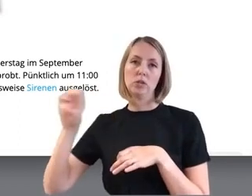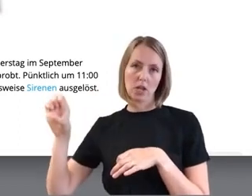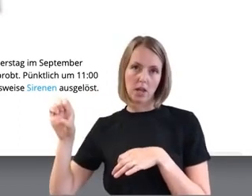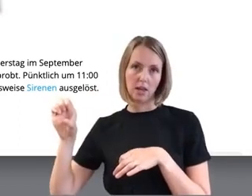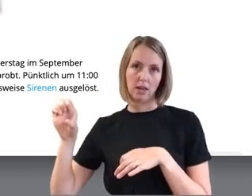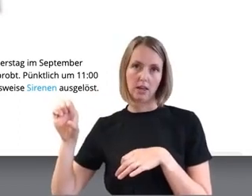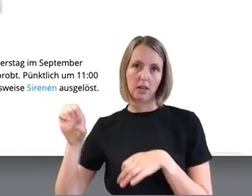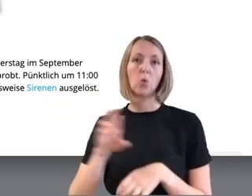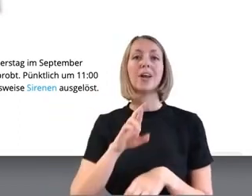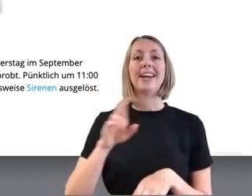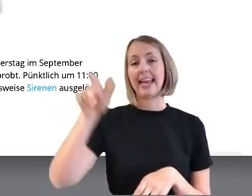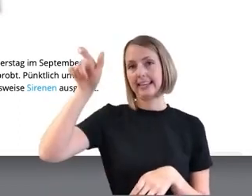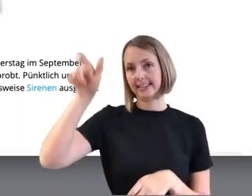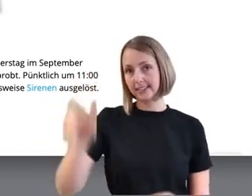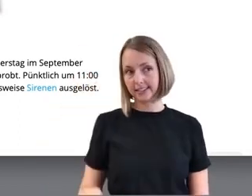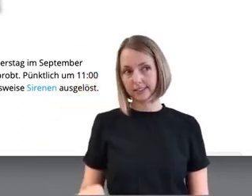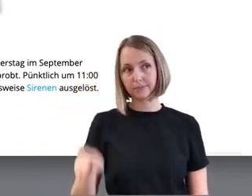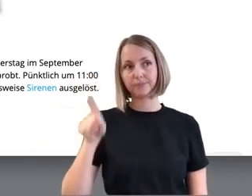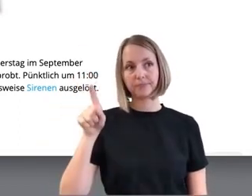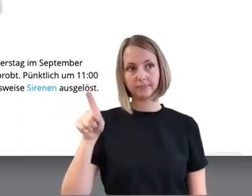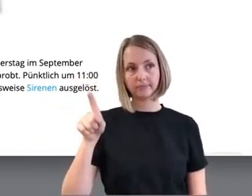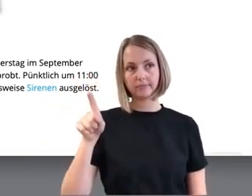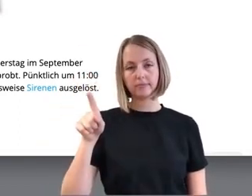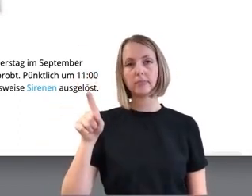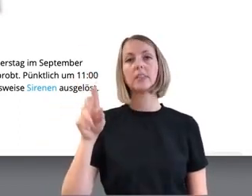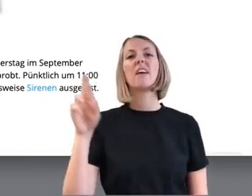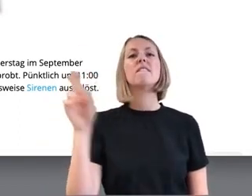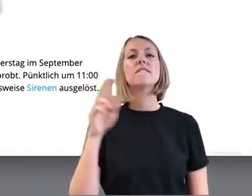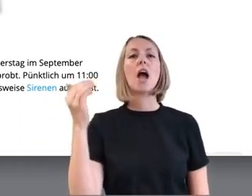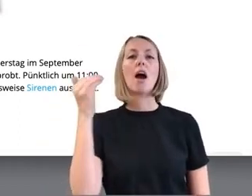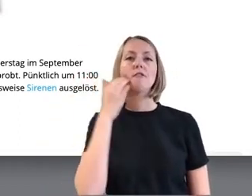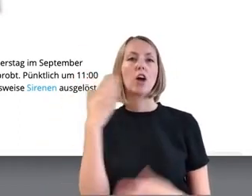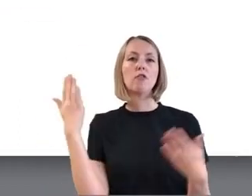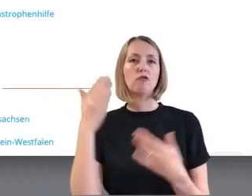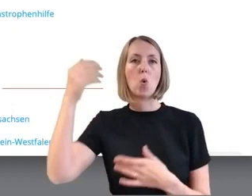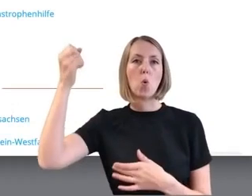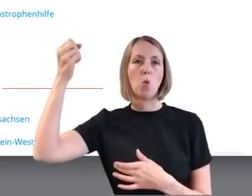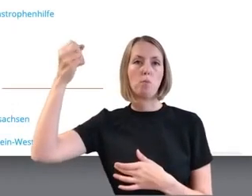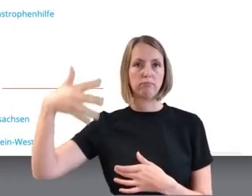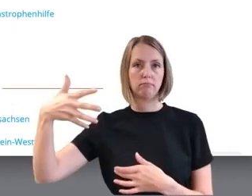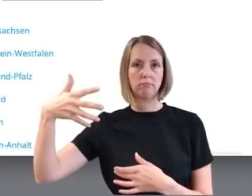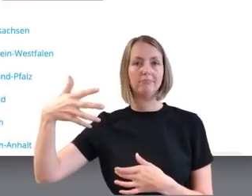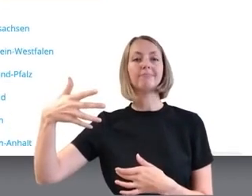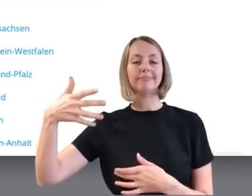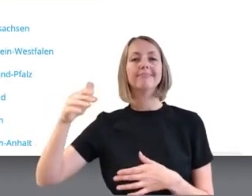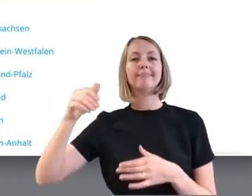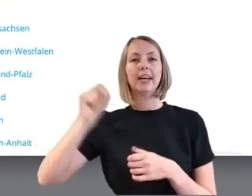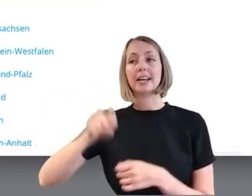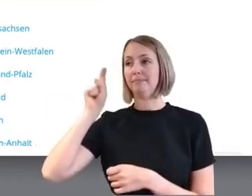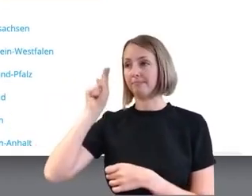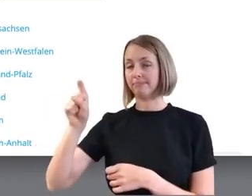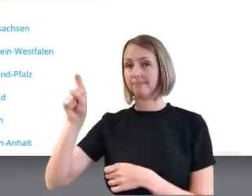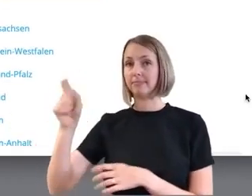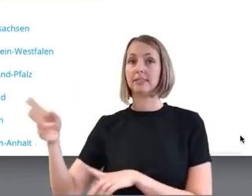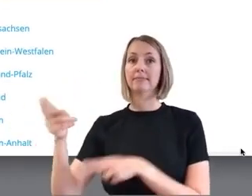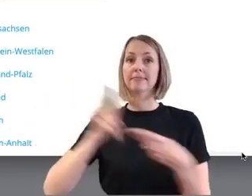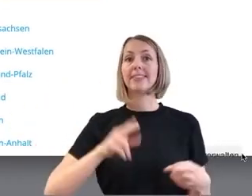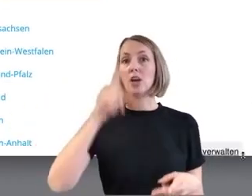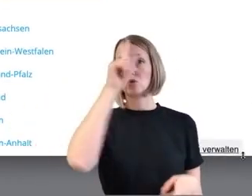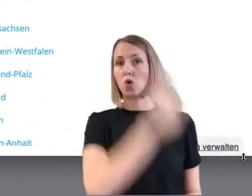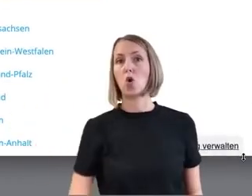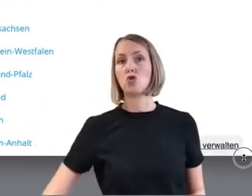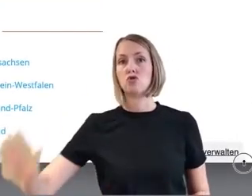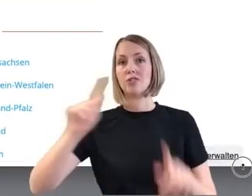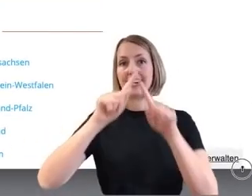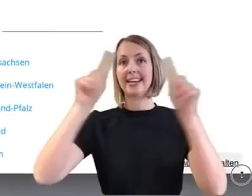auf der rechten Seite. Und da wer warnt wo beispielsweise ist eine Deutschlandkarte. Hier kann man auf das jeweilige Bundesland